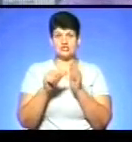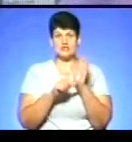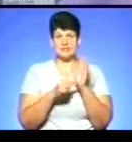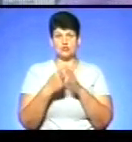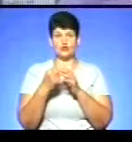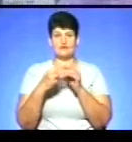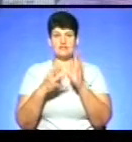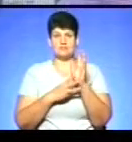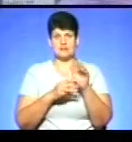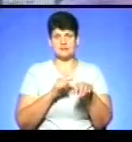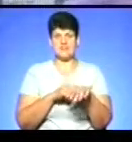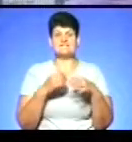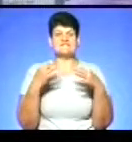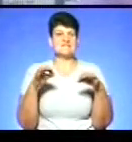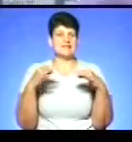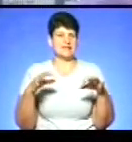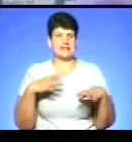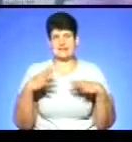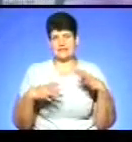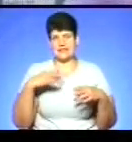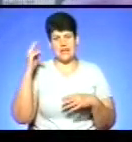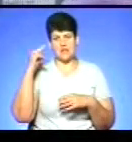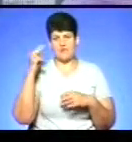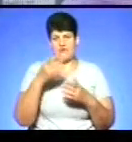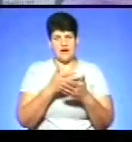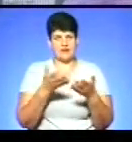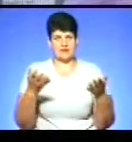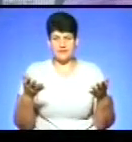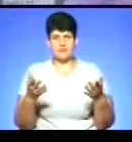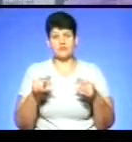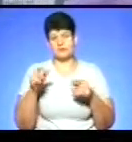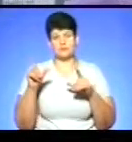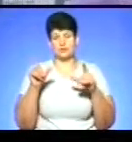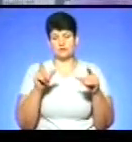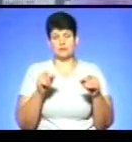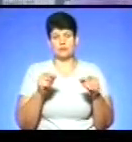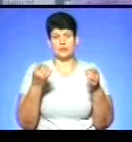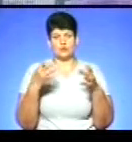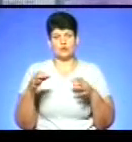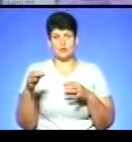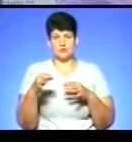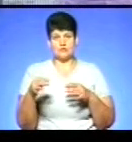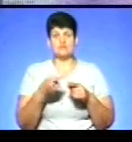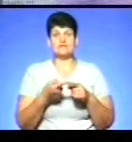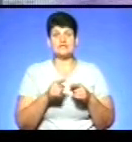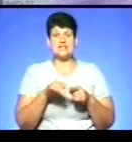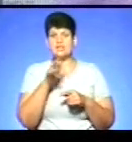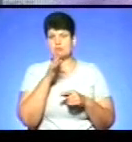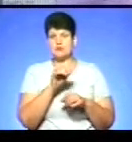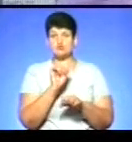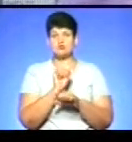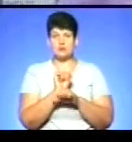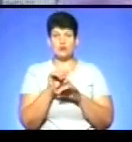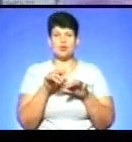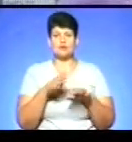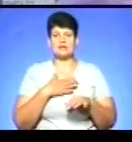години вільні тренування, тобто учасники, які вже зареєстровані, вийдуть на Тернопільське озеро. В цей час буде зупинено рух нашого